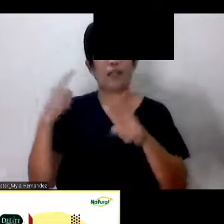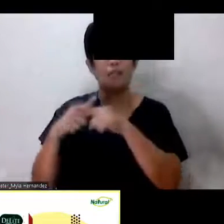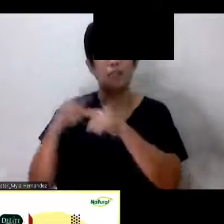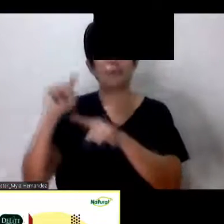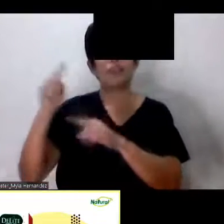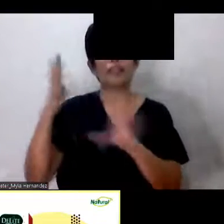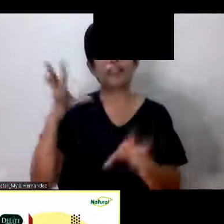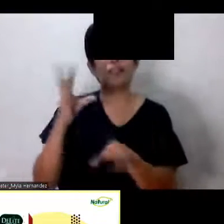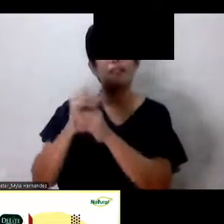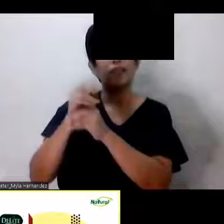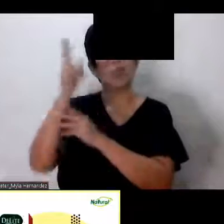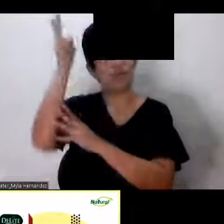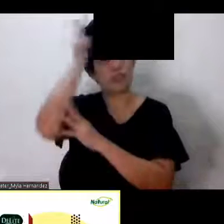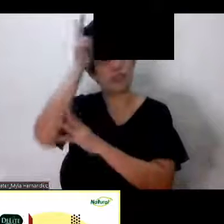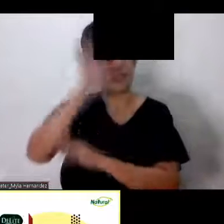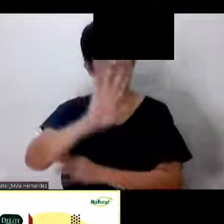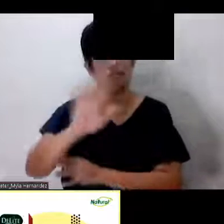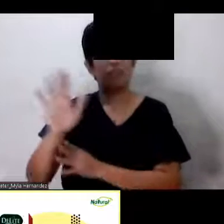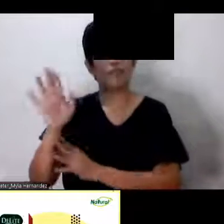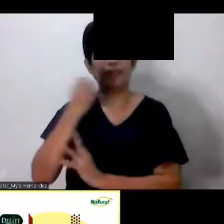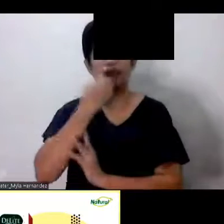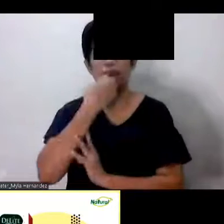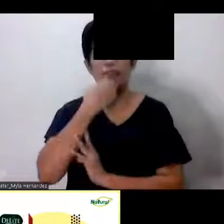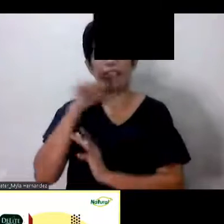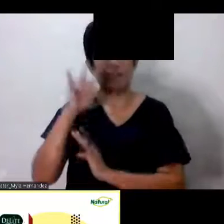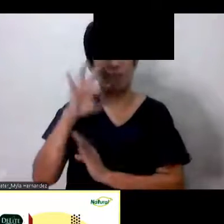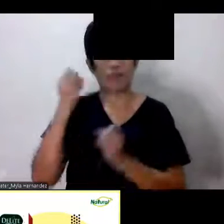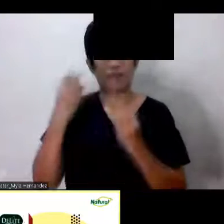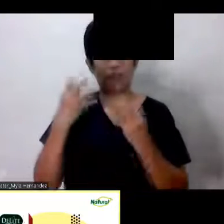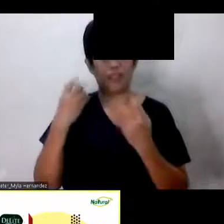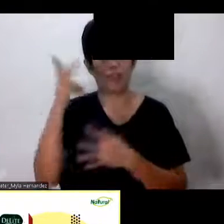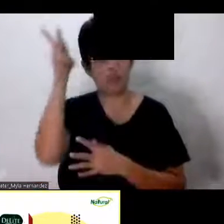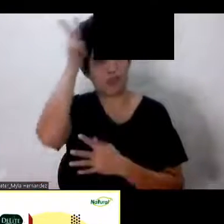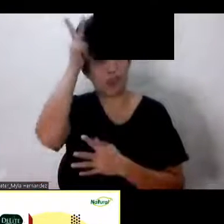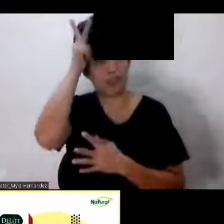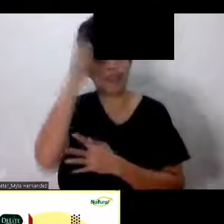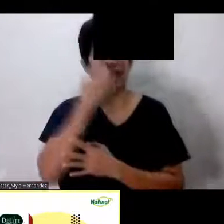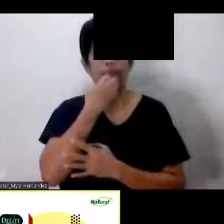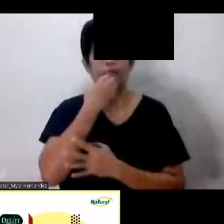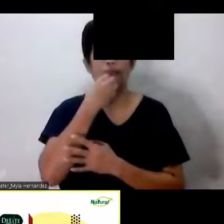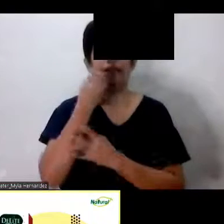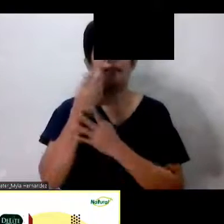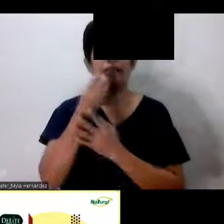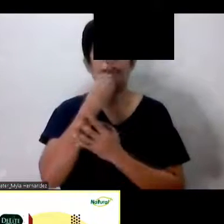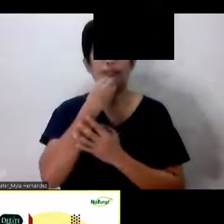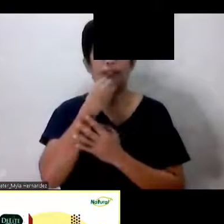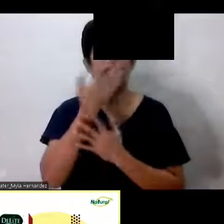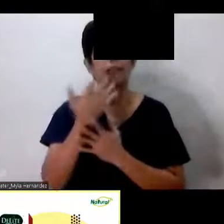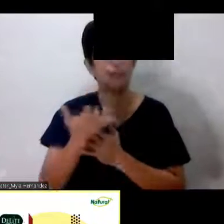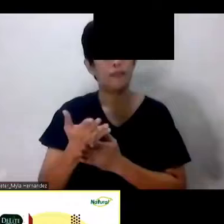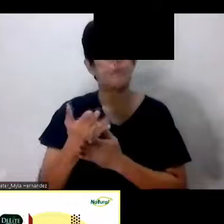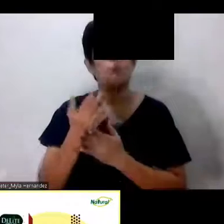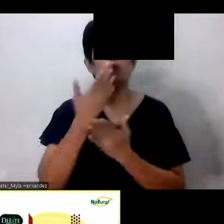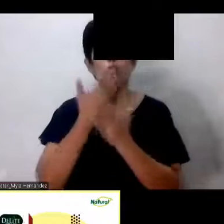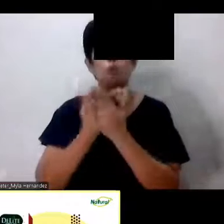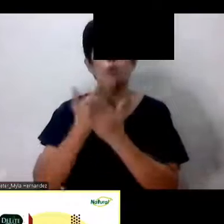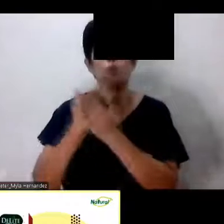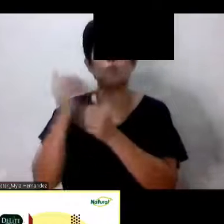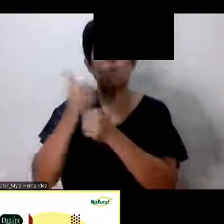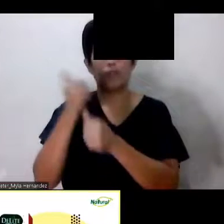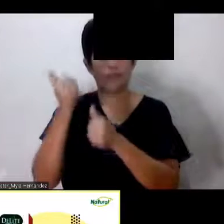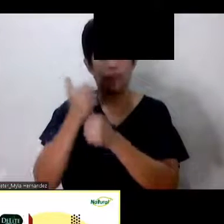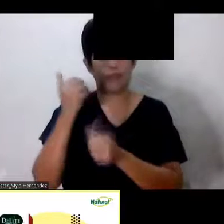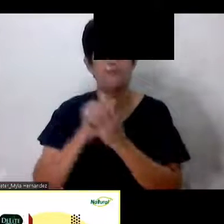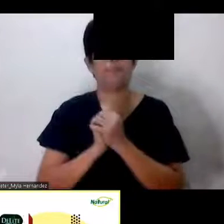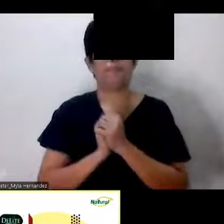gulay sa inyong kinakain Pag marami kayong gulay na kinakain mas maganda ang inyong pagdumi Okay? So try taking